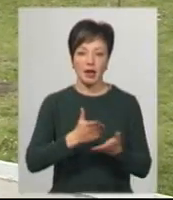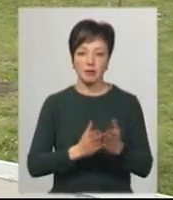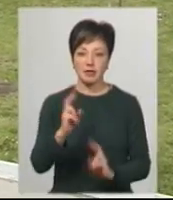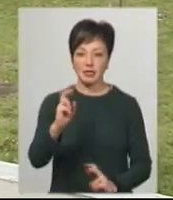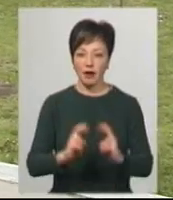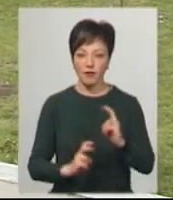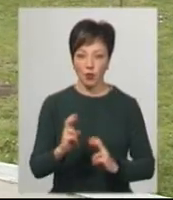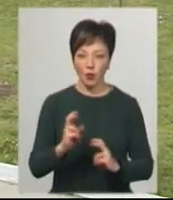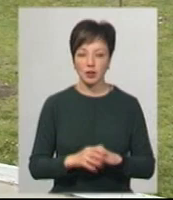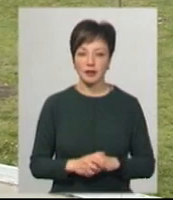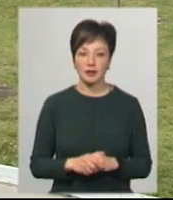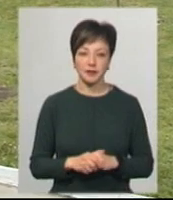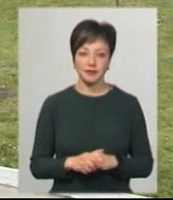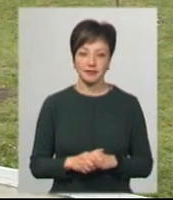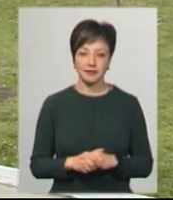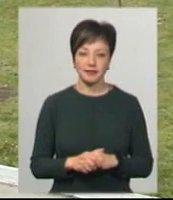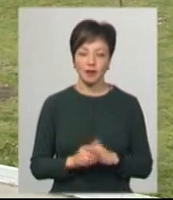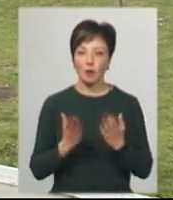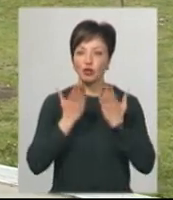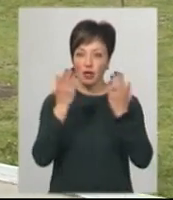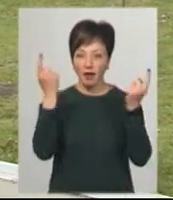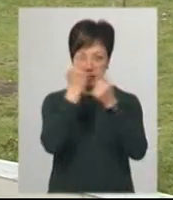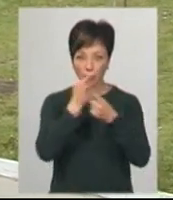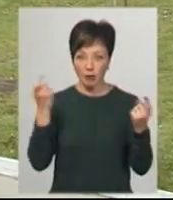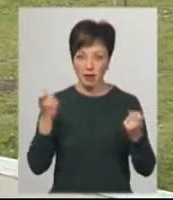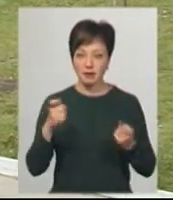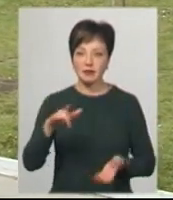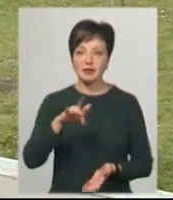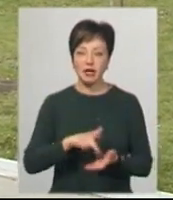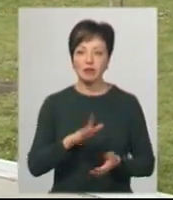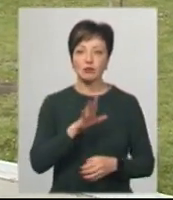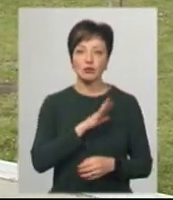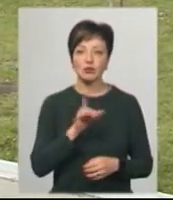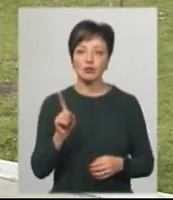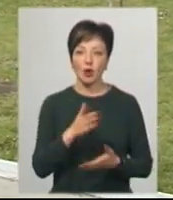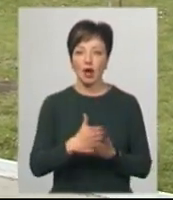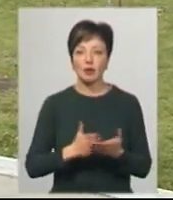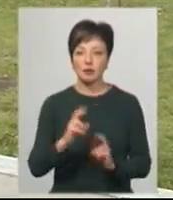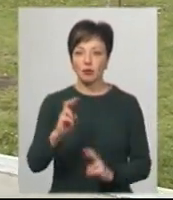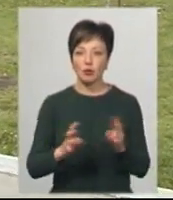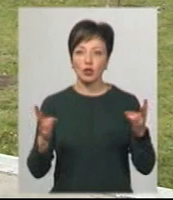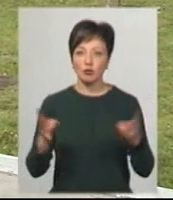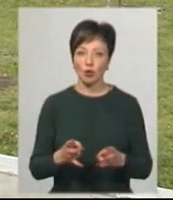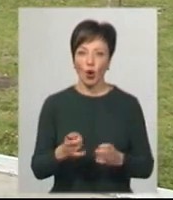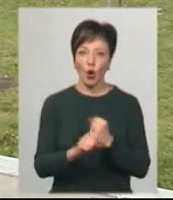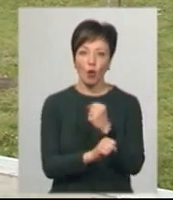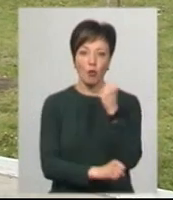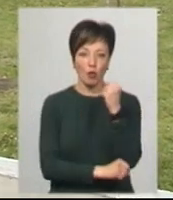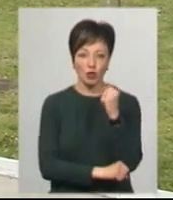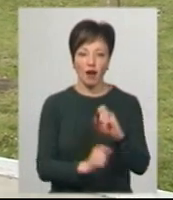Я, случайно, почитав інформацію, що в центр було, що йшли в завод, і потребуються роботи.